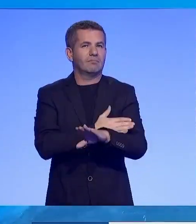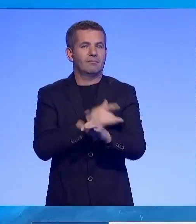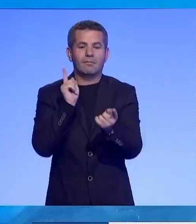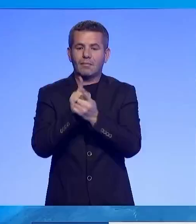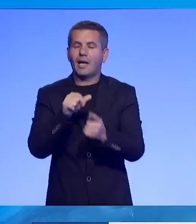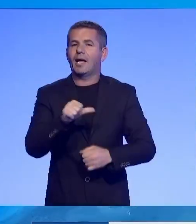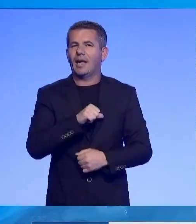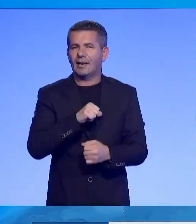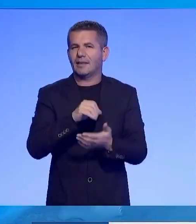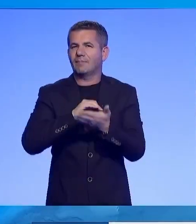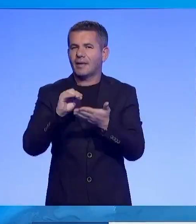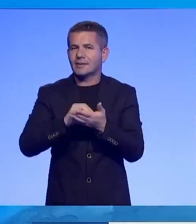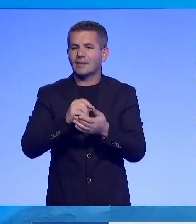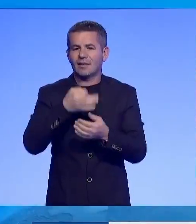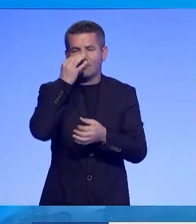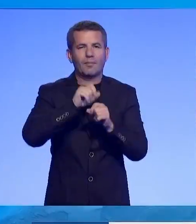për medje pas takimit.